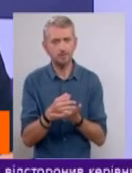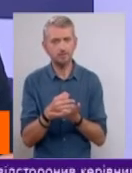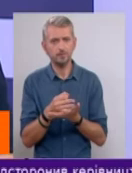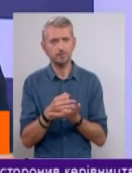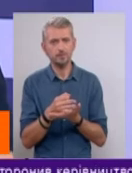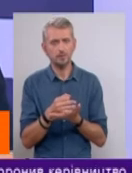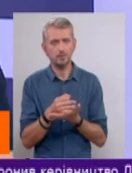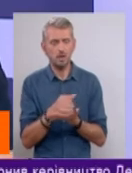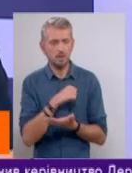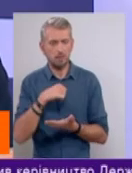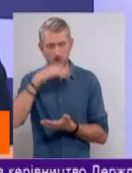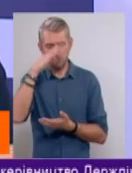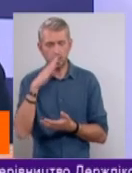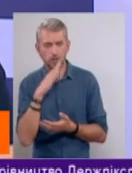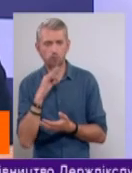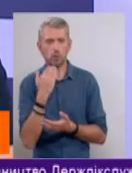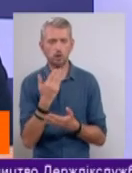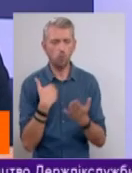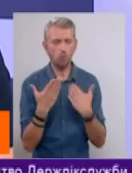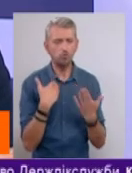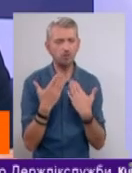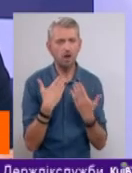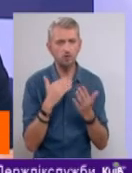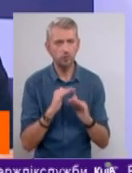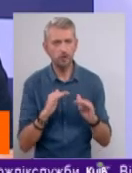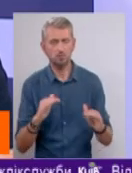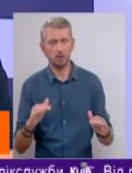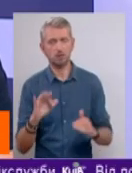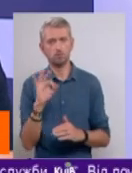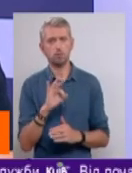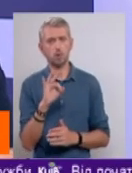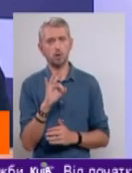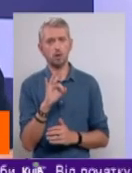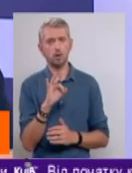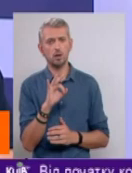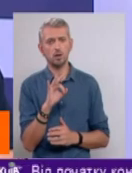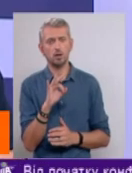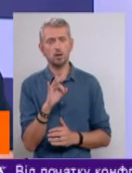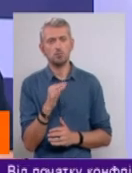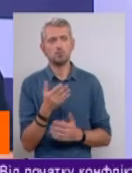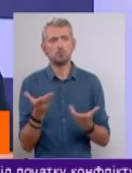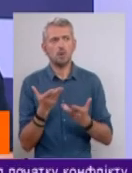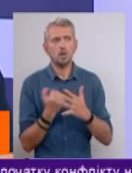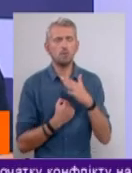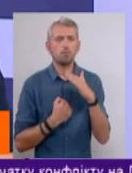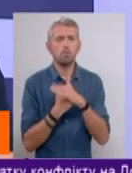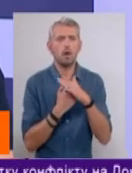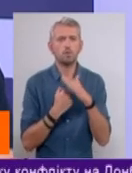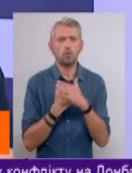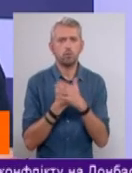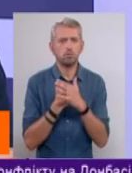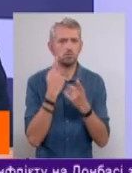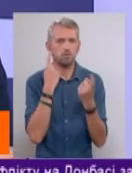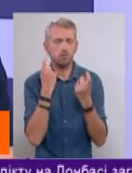власне, самих батьків про їхню комунікацію з дітьми, про ті якісь базові засади, які повинні